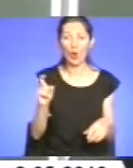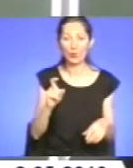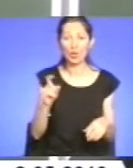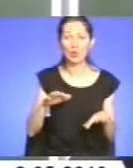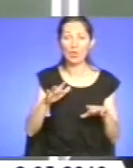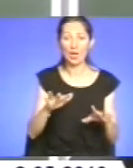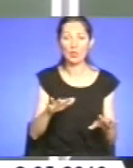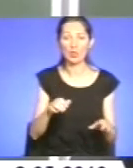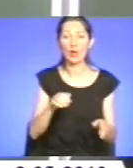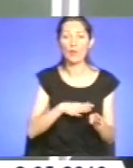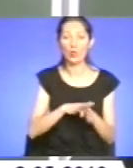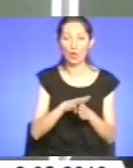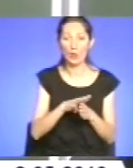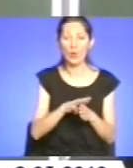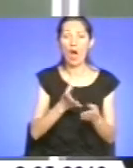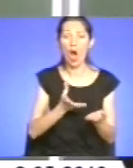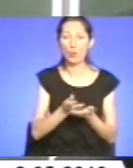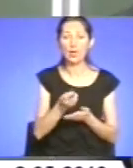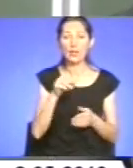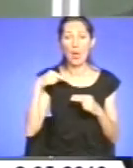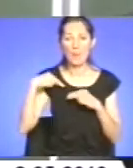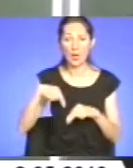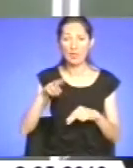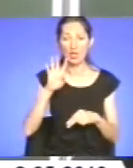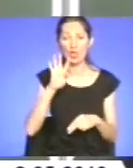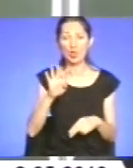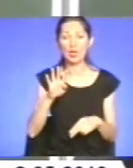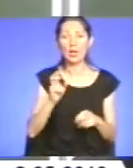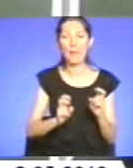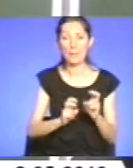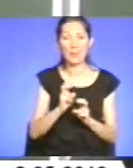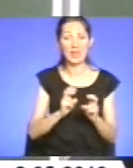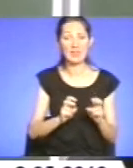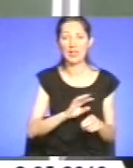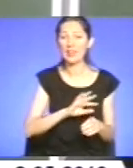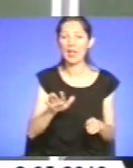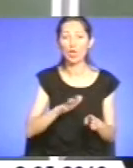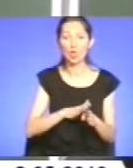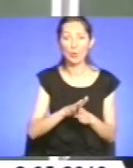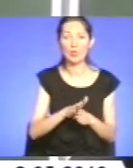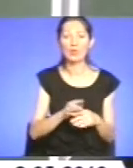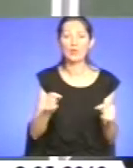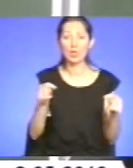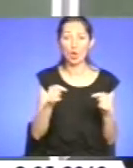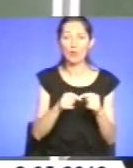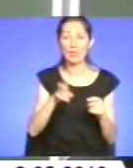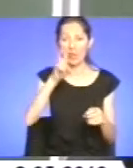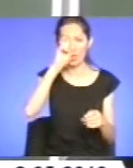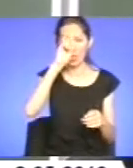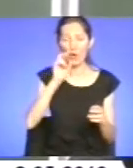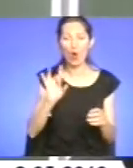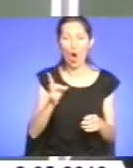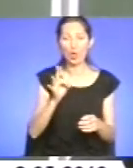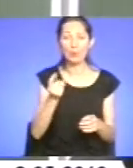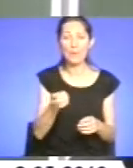з дотримання оплати праці, 4 підприємства не дотримувалися встановлених державою розмірів